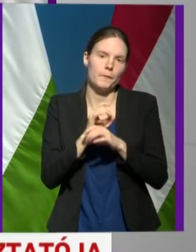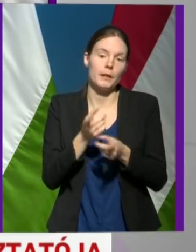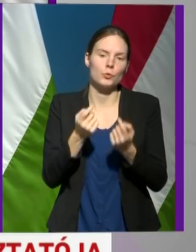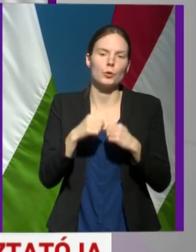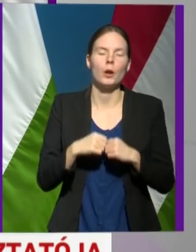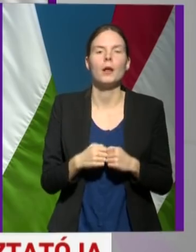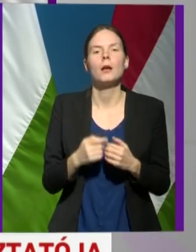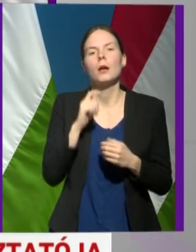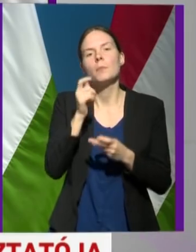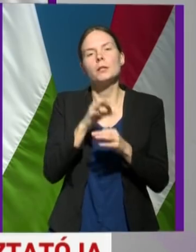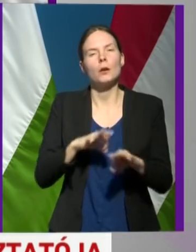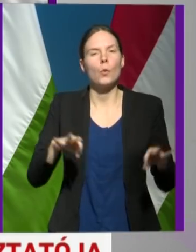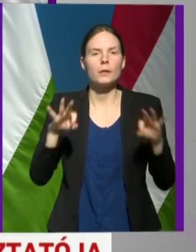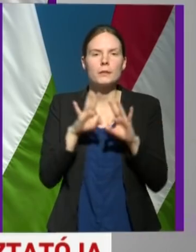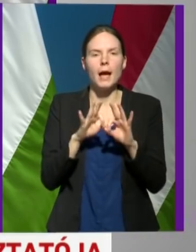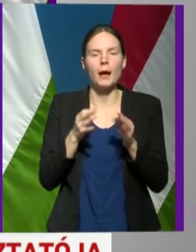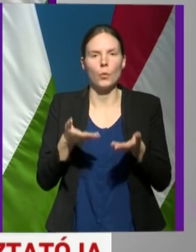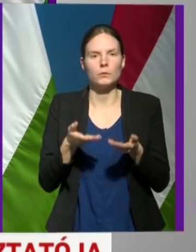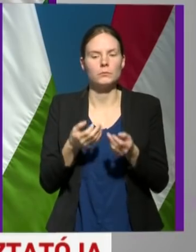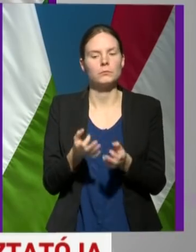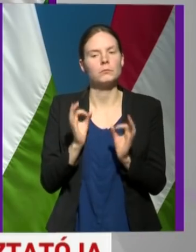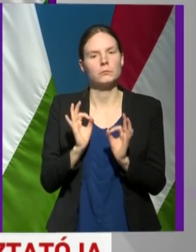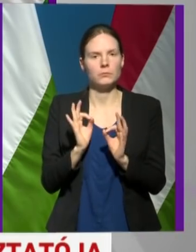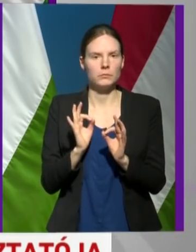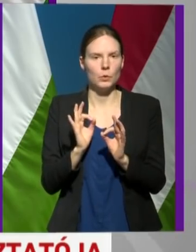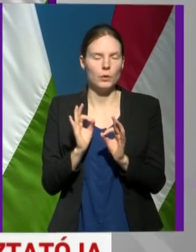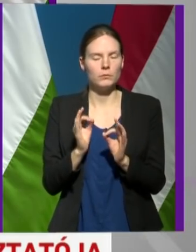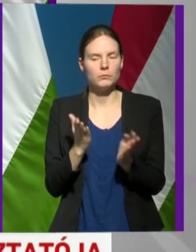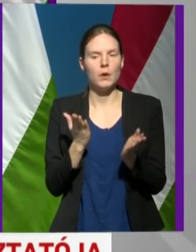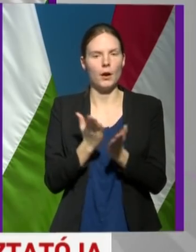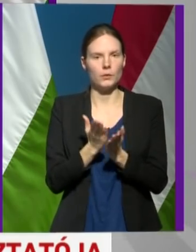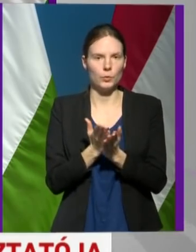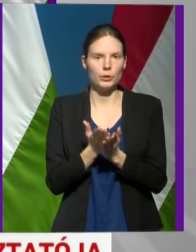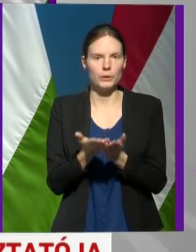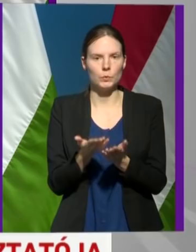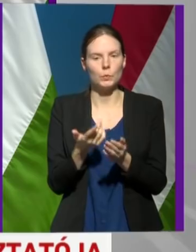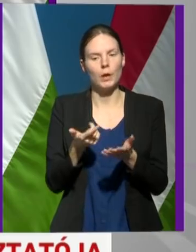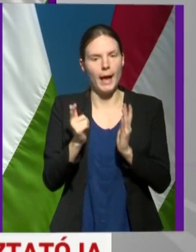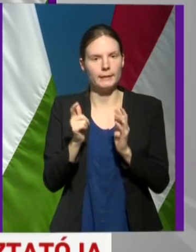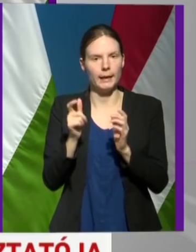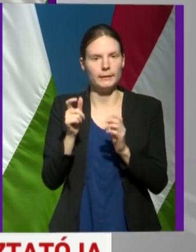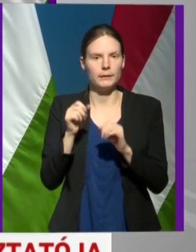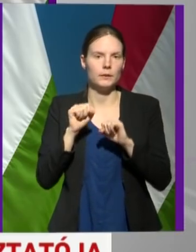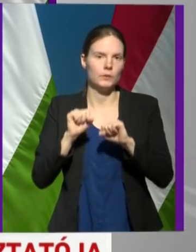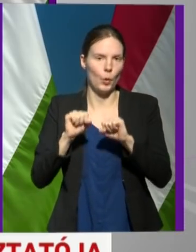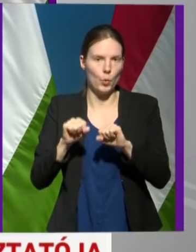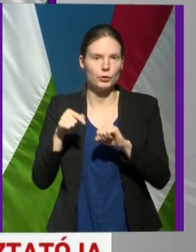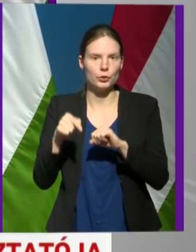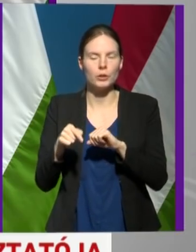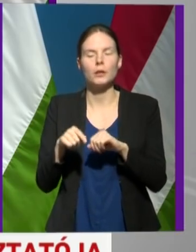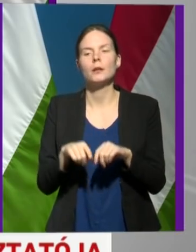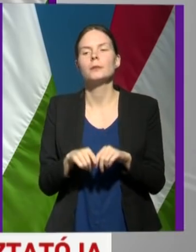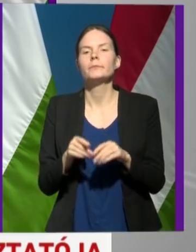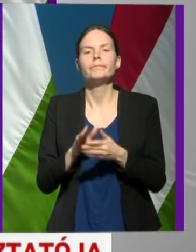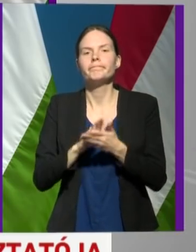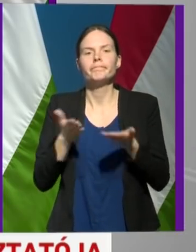Magyarországon jól azonosítottuk ezt a hetedik törzset, ami úgy néz